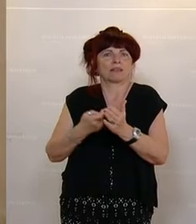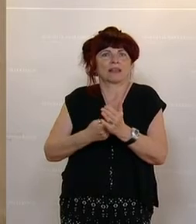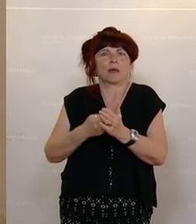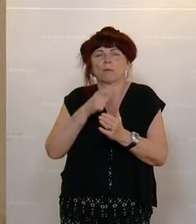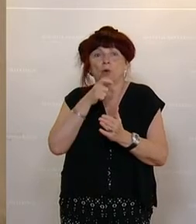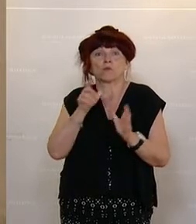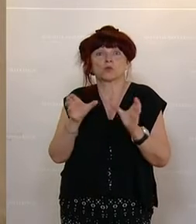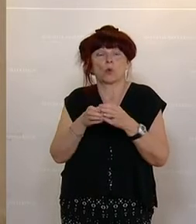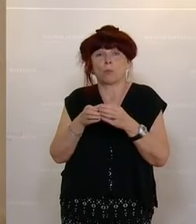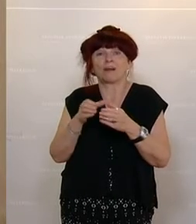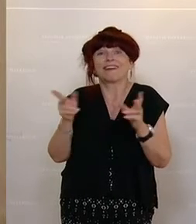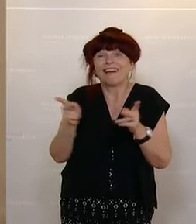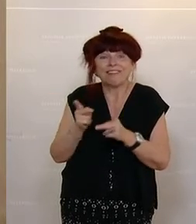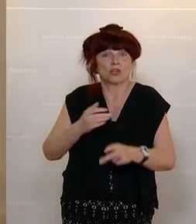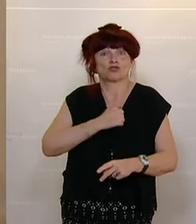nicht sinnvoll.